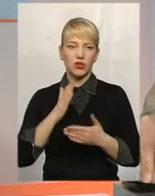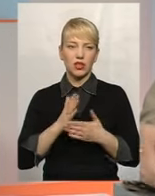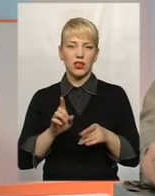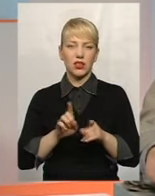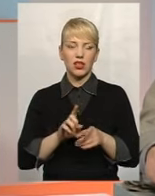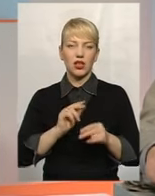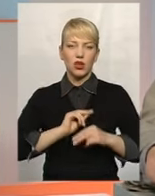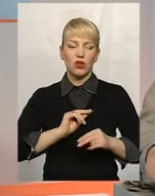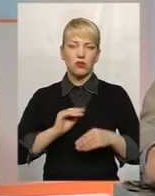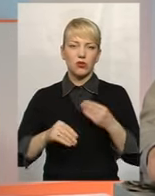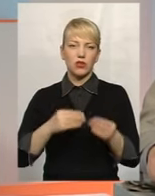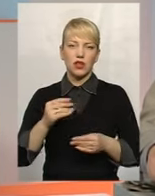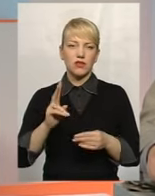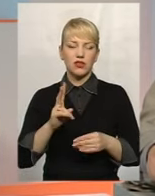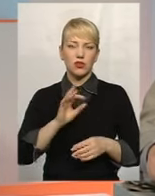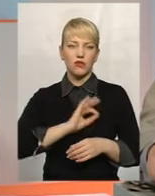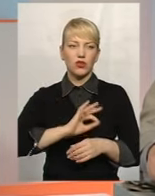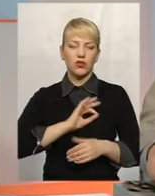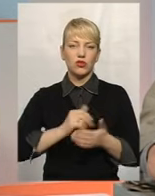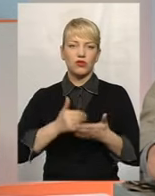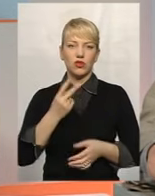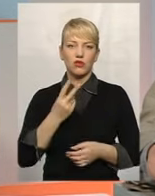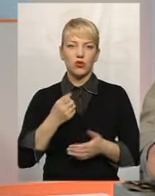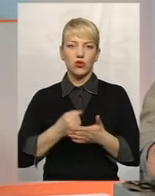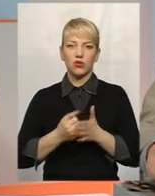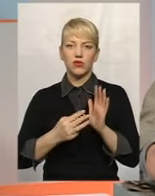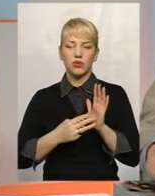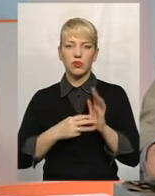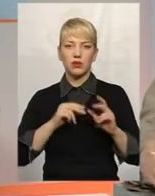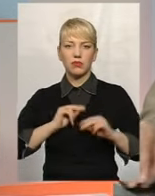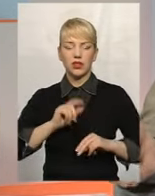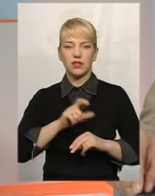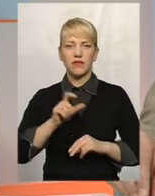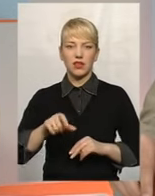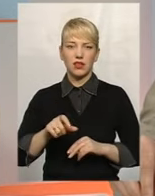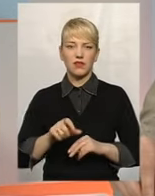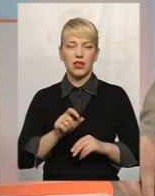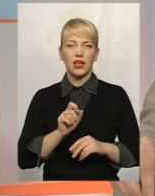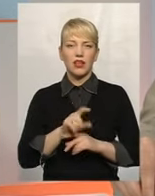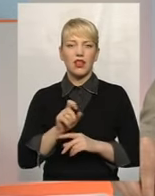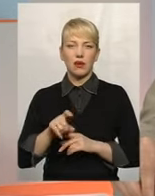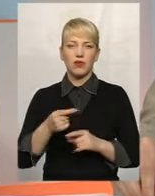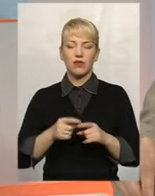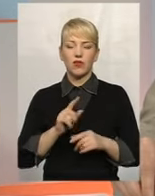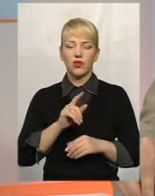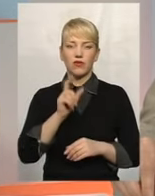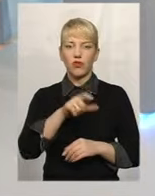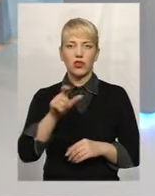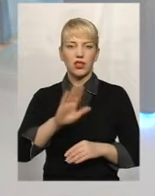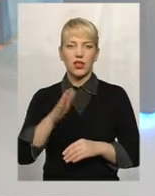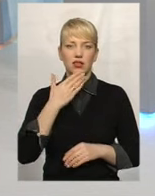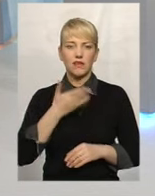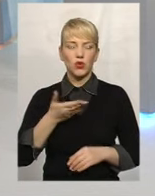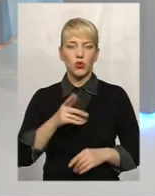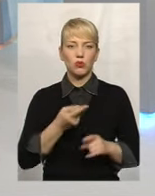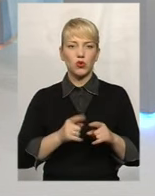роботодавців, які використовують від двох і до вісьми, наприклад, працівників найманих, вони не звітують про цю